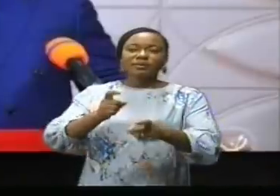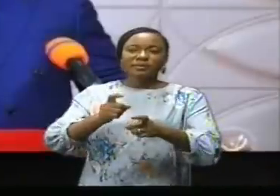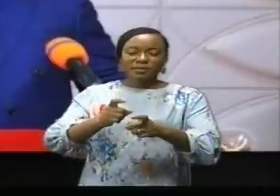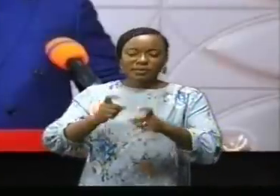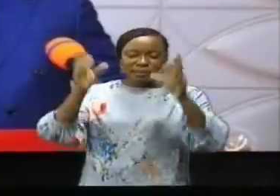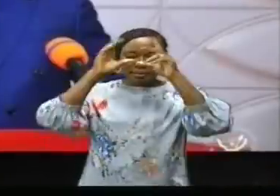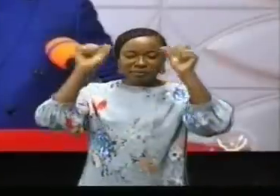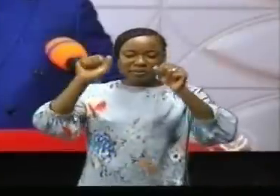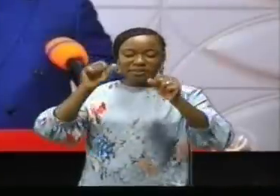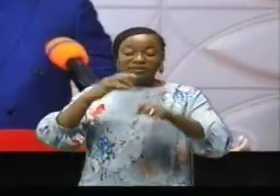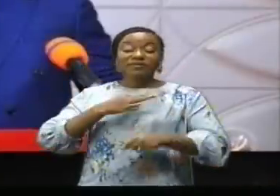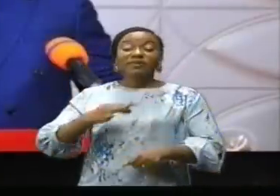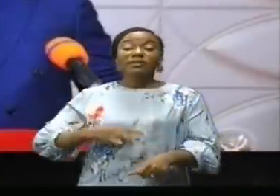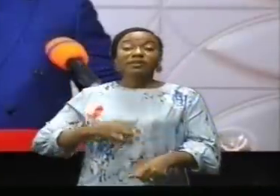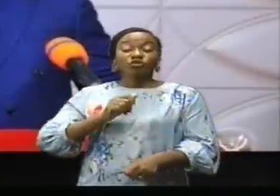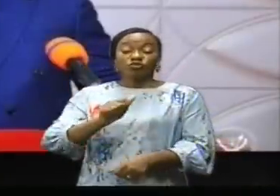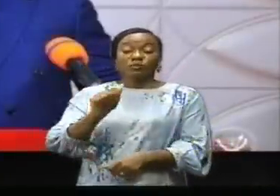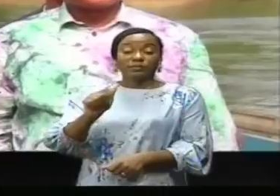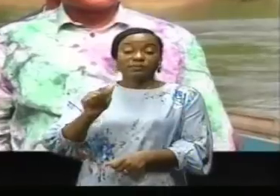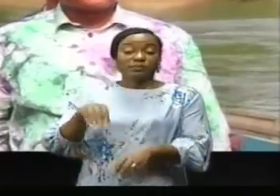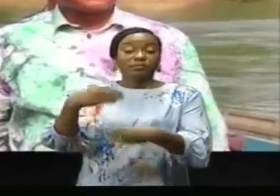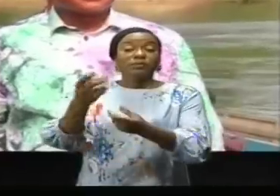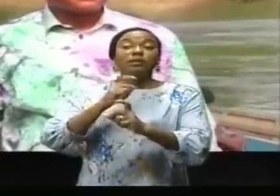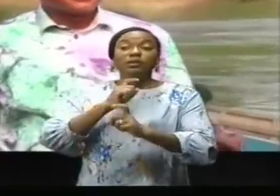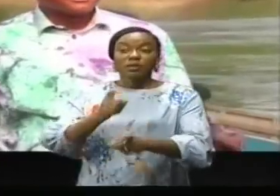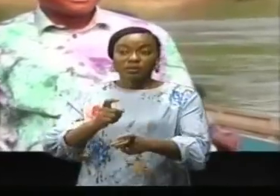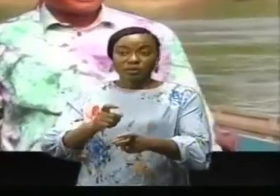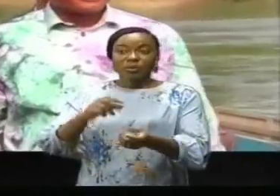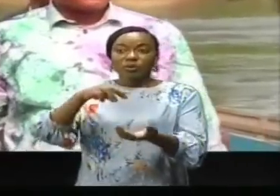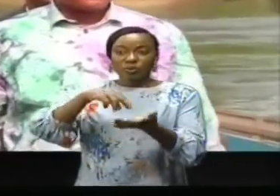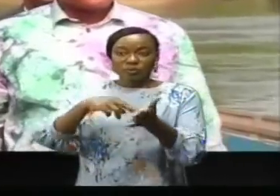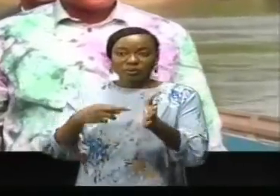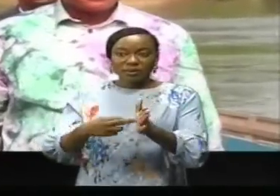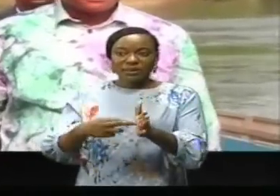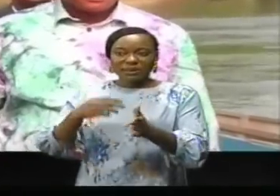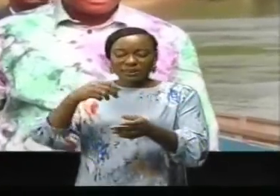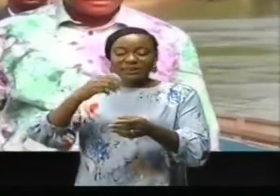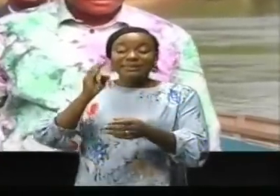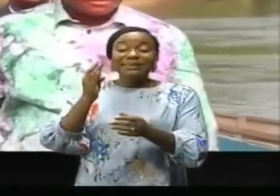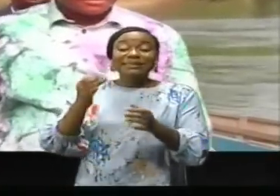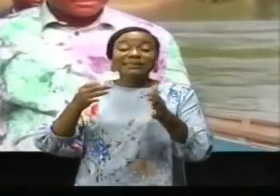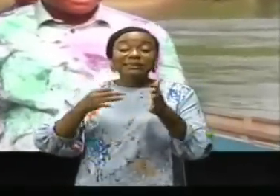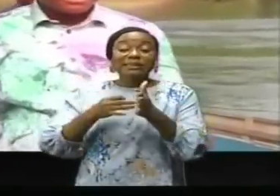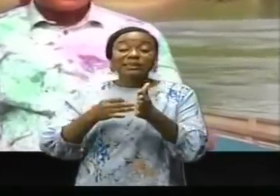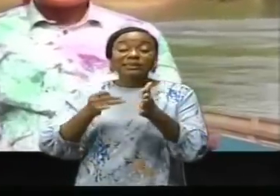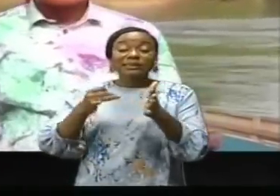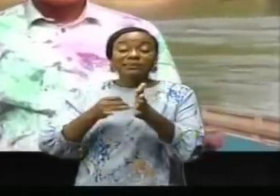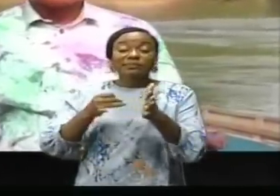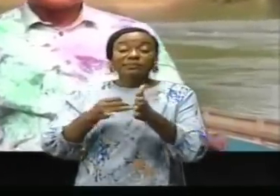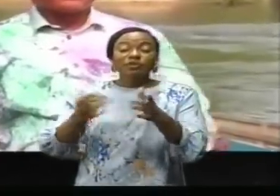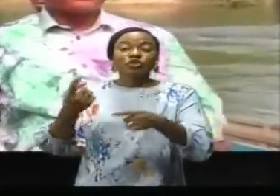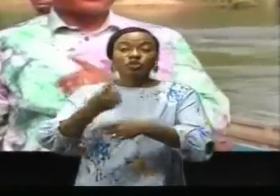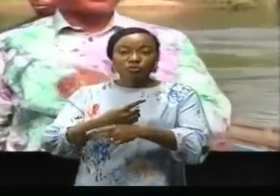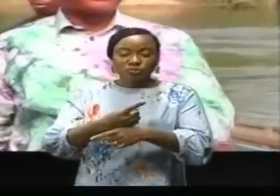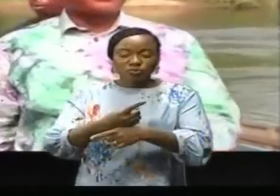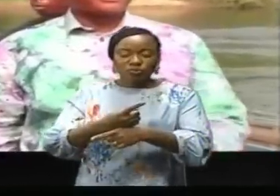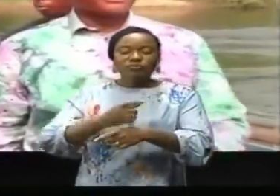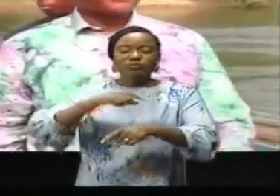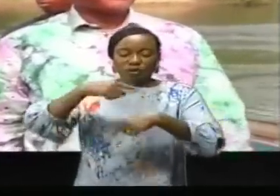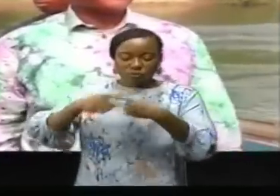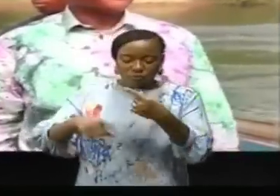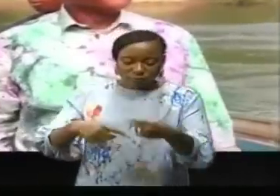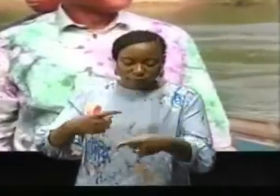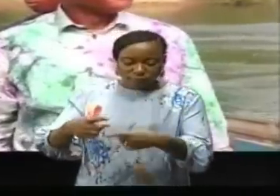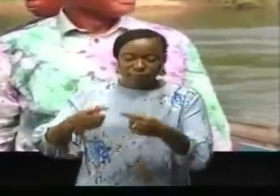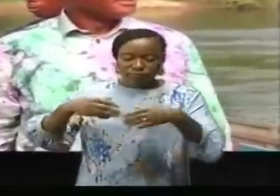République, Félix-Antoine Tshisekedi Chilomboe, sera installé en d'ayant sept jours, selon les affirmations techniques du directeur provincial Ad